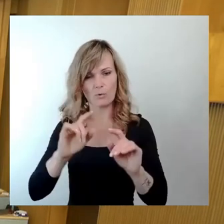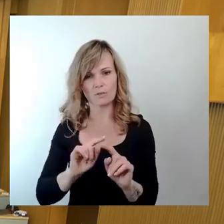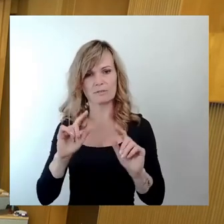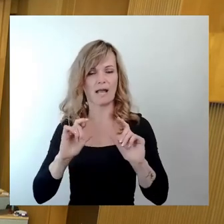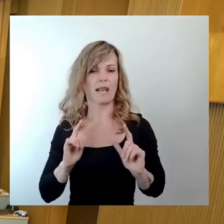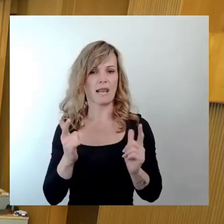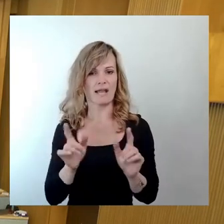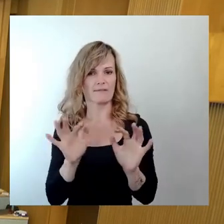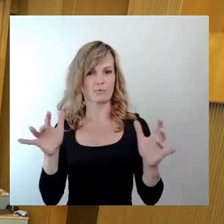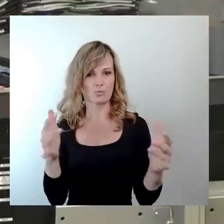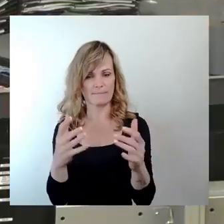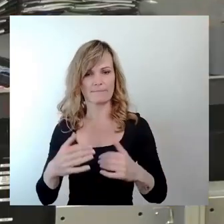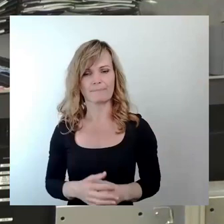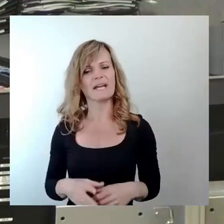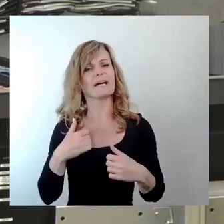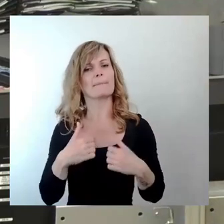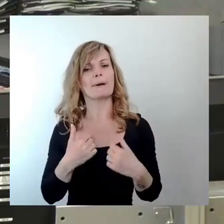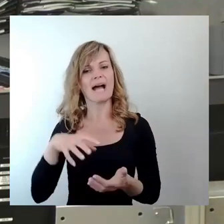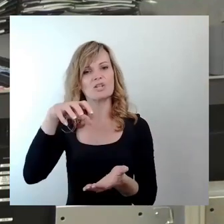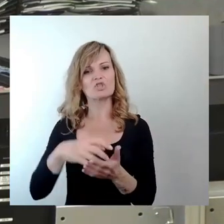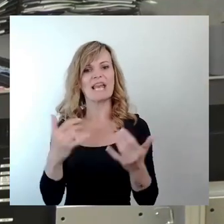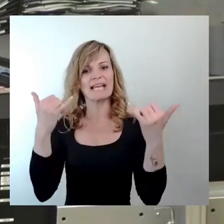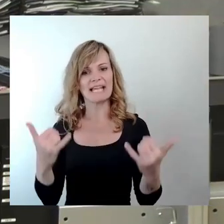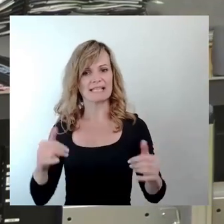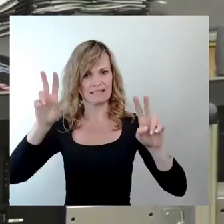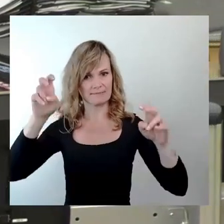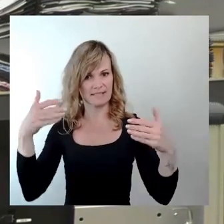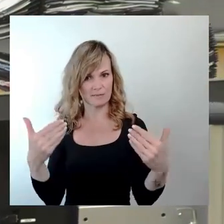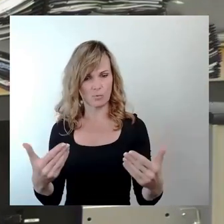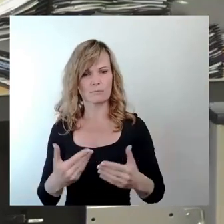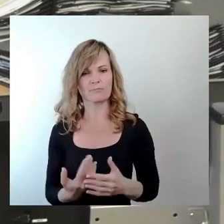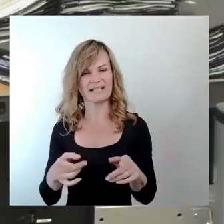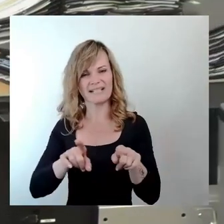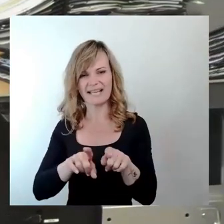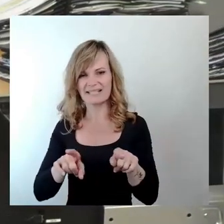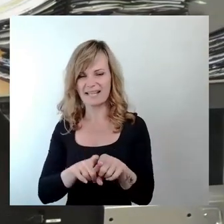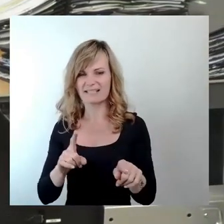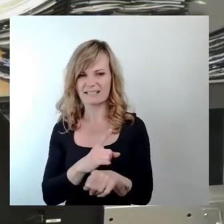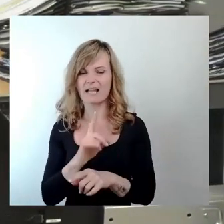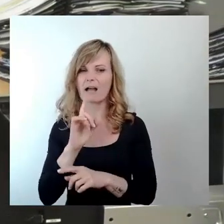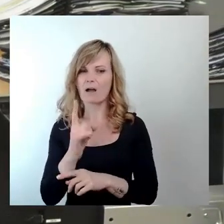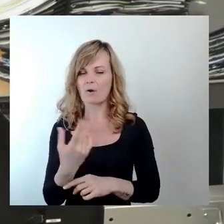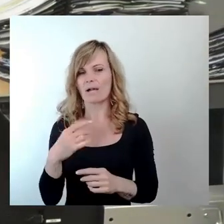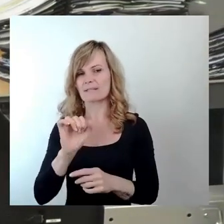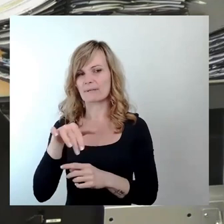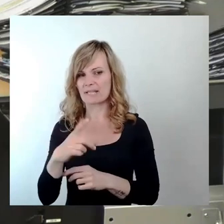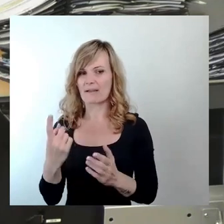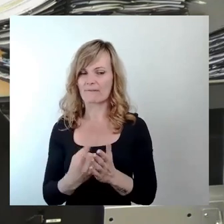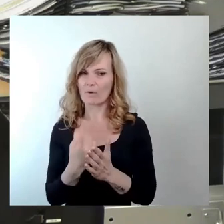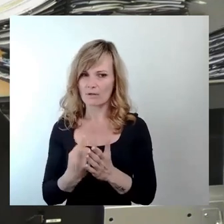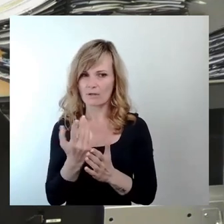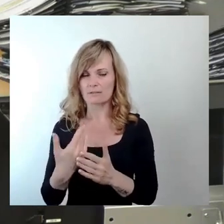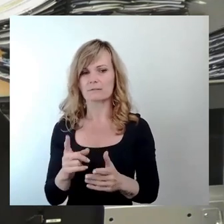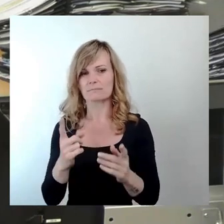Badestelle jetzt ist im Stadtteil plakatiert und gleichzeitig fordert die SPD auch die Herstellung von Baurecht am aktuellen Standort